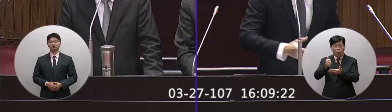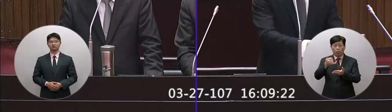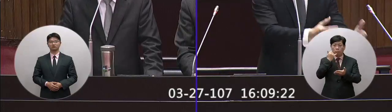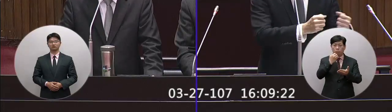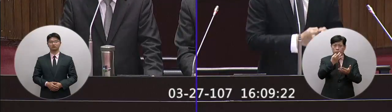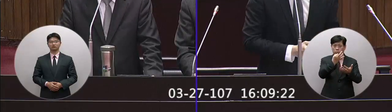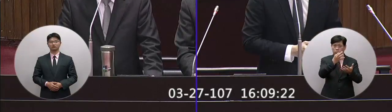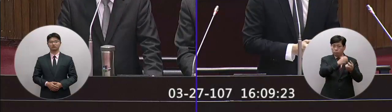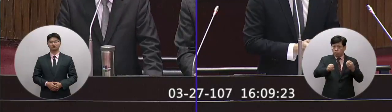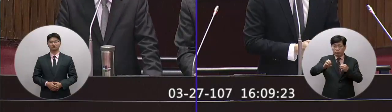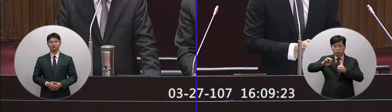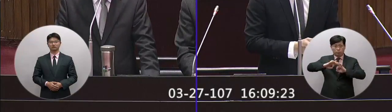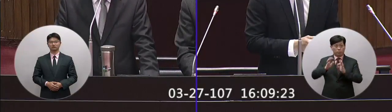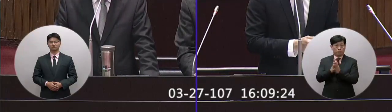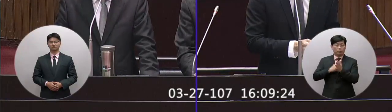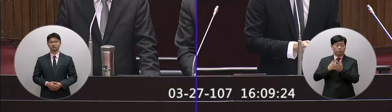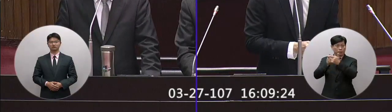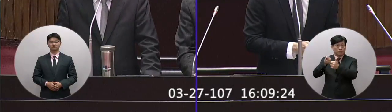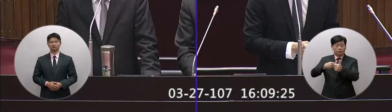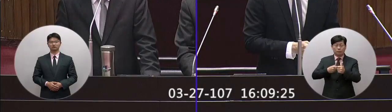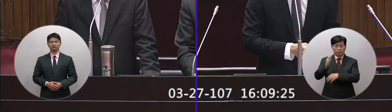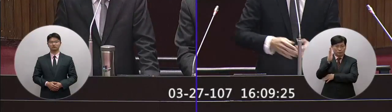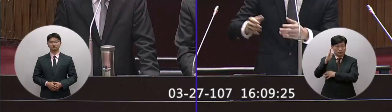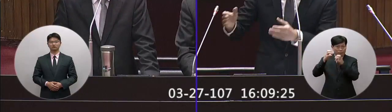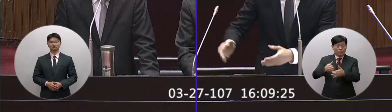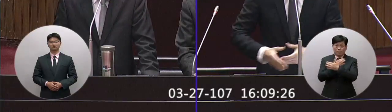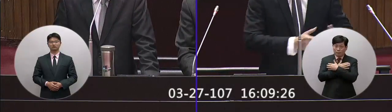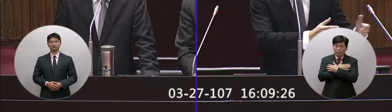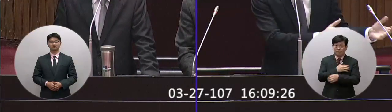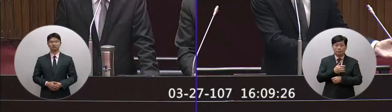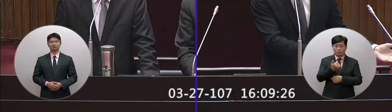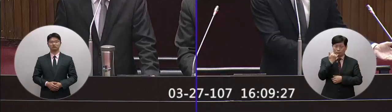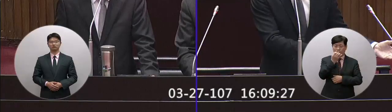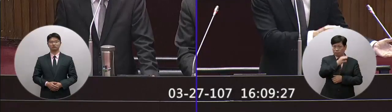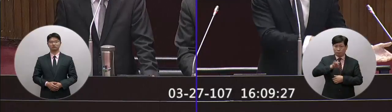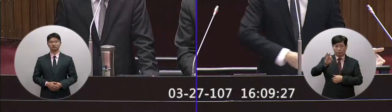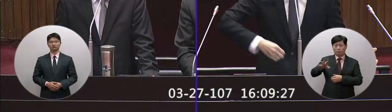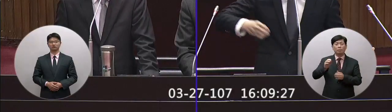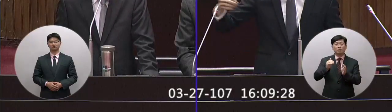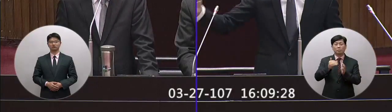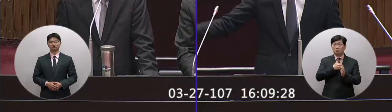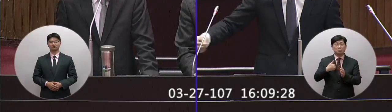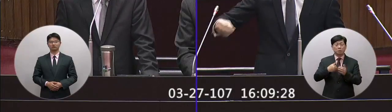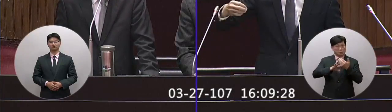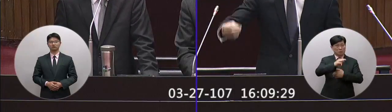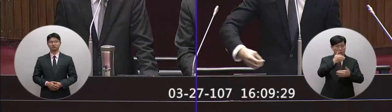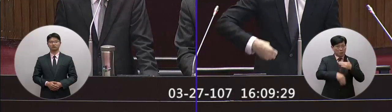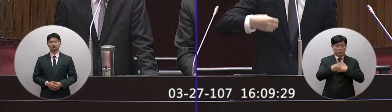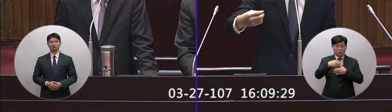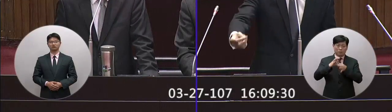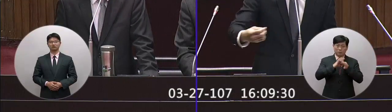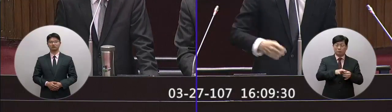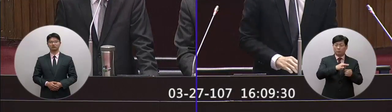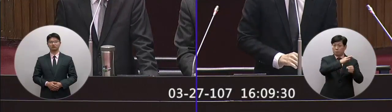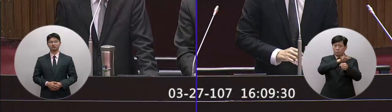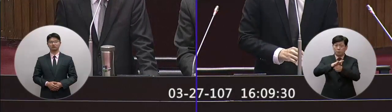費我們就隨便來做公共特有的這個出席的時候我們應該可以百億下去不然村的地方這裡來繼續